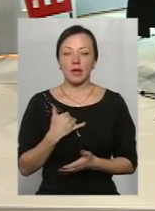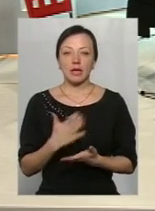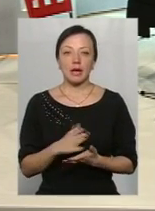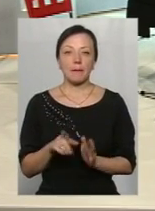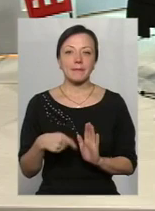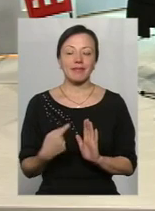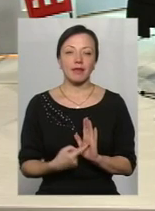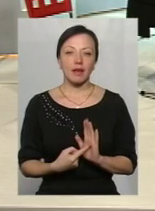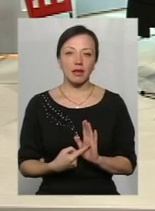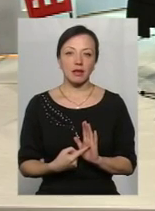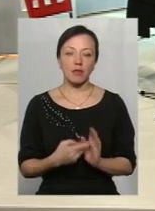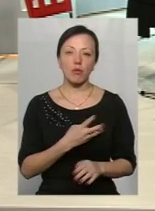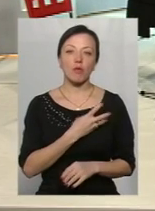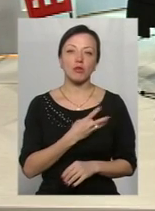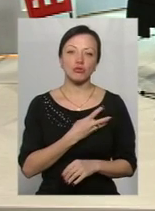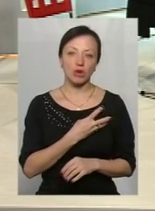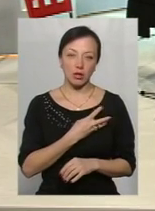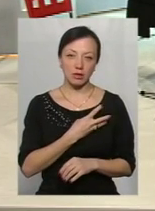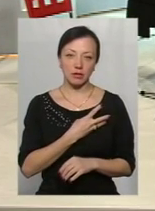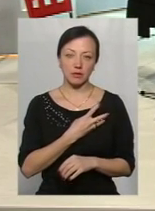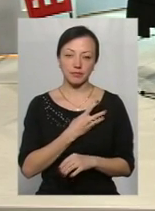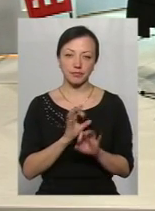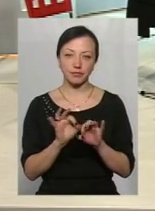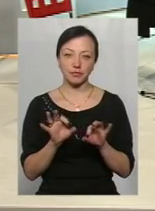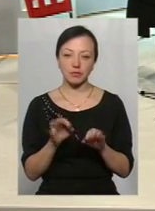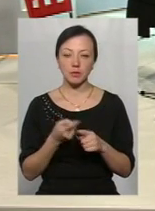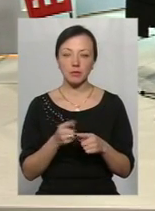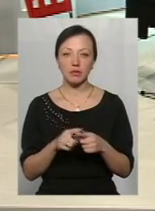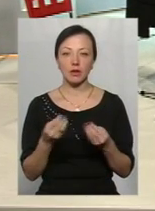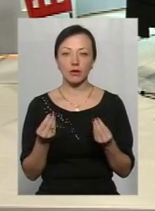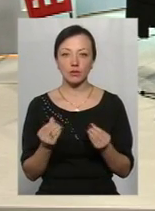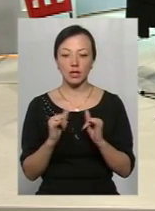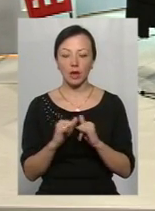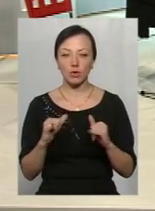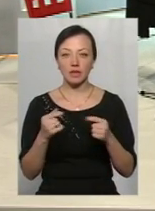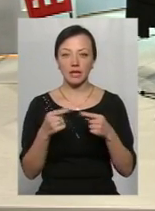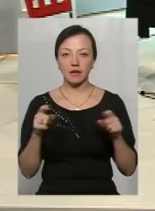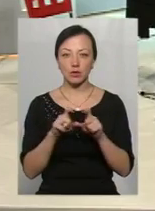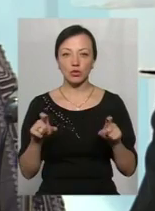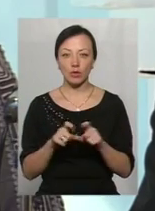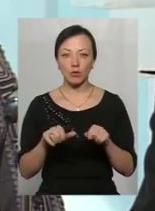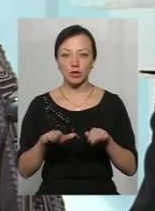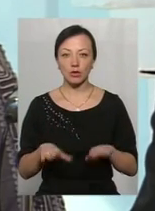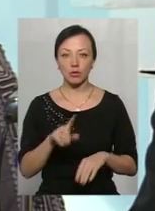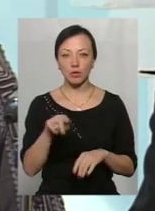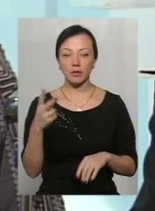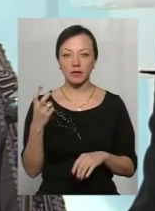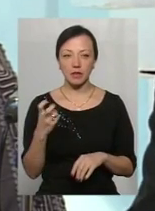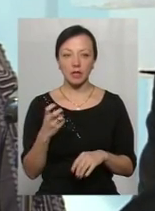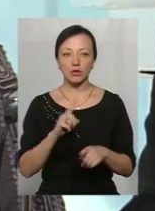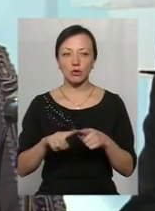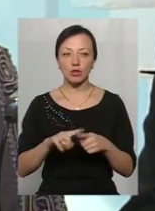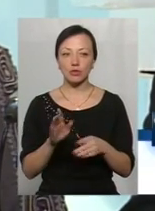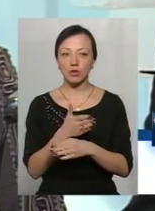побажання. Скоріше, щоб ці кошти на розвиток інфраструктури по 200-ї постанові, скоріше, щоб пройшли розподіл,